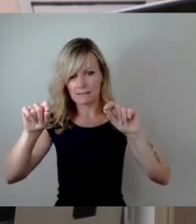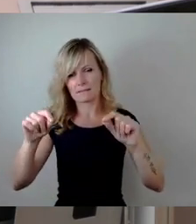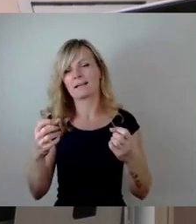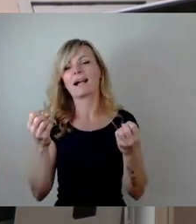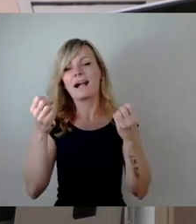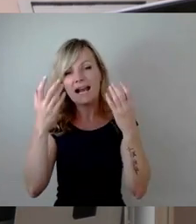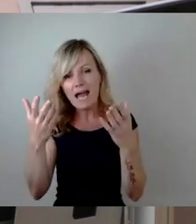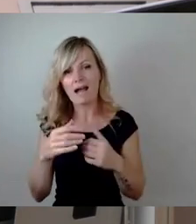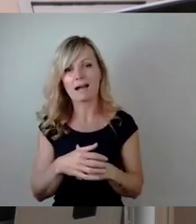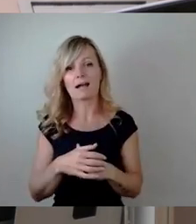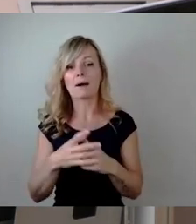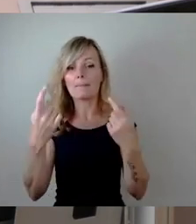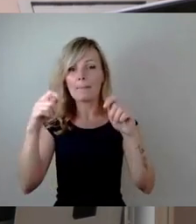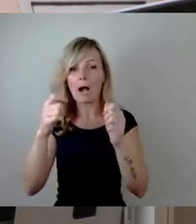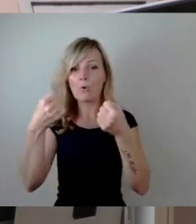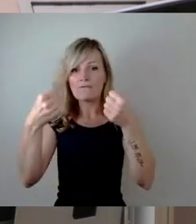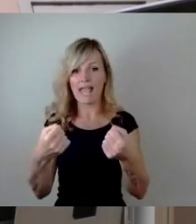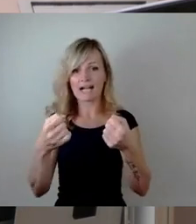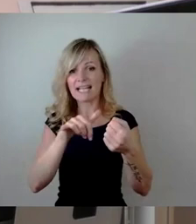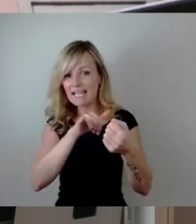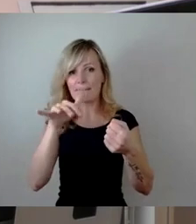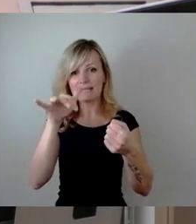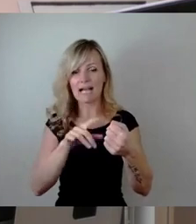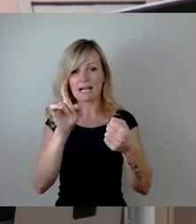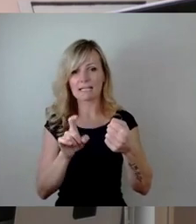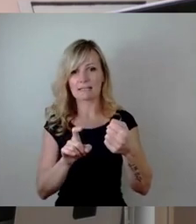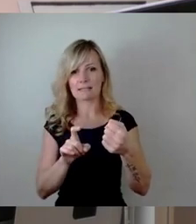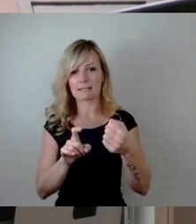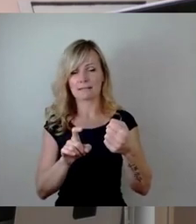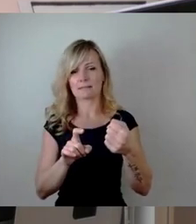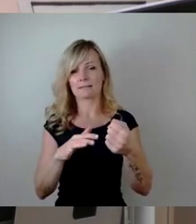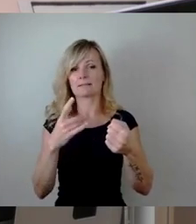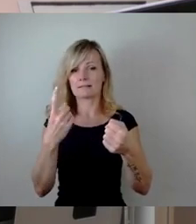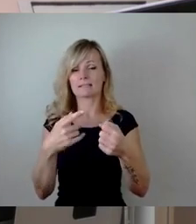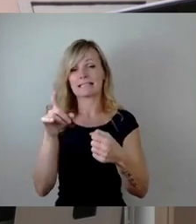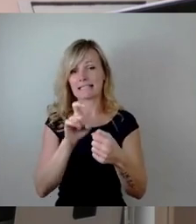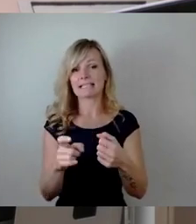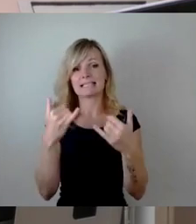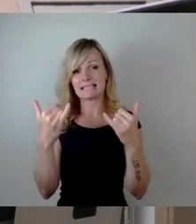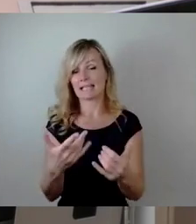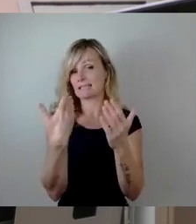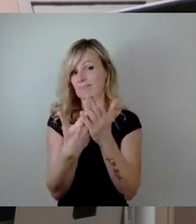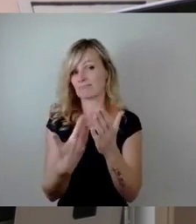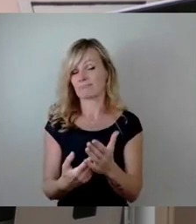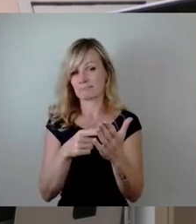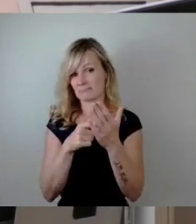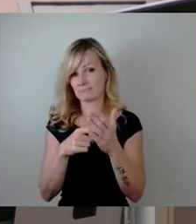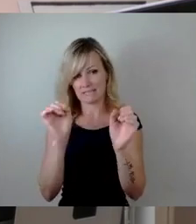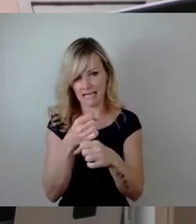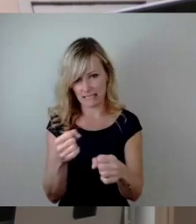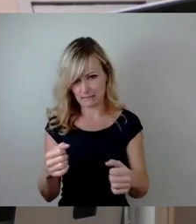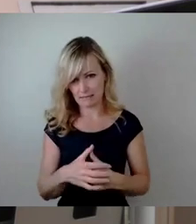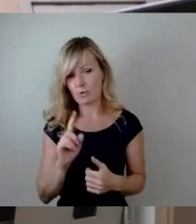Grenzbreiten. Und die Grenzbreiten der Risse, die können wir Ihnen jetzt hier nicht darlegen. Da müssen wir Ihnen den Briefbericht